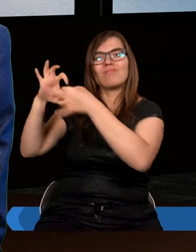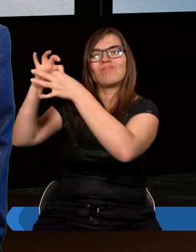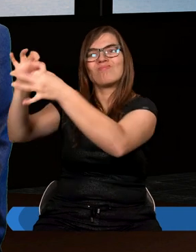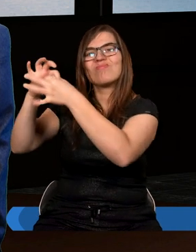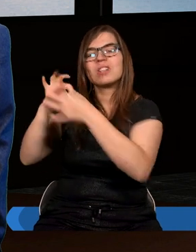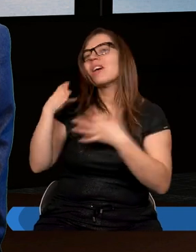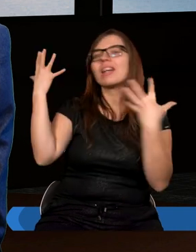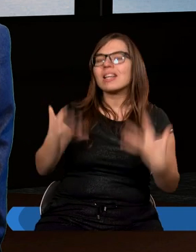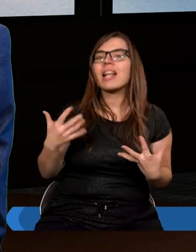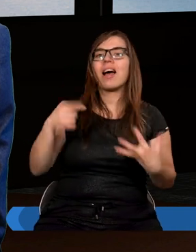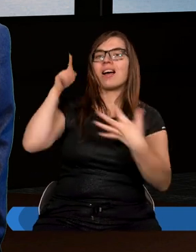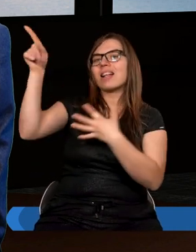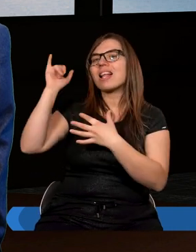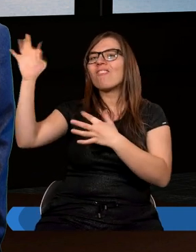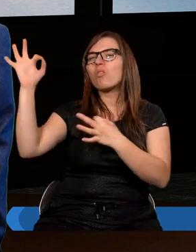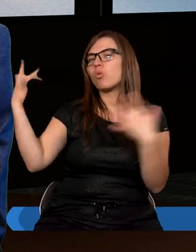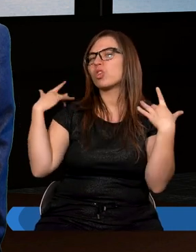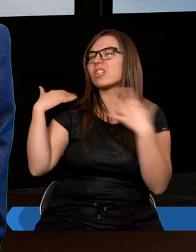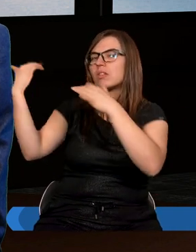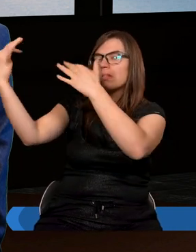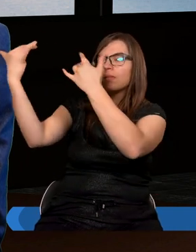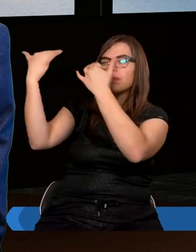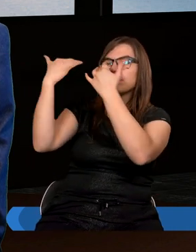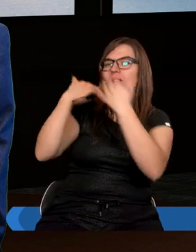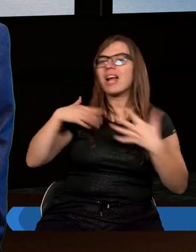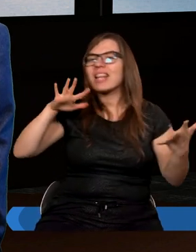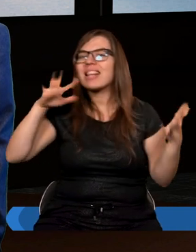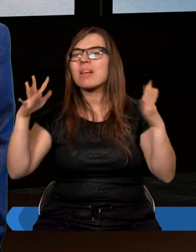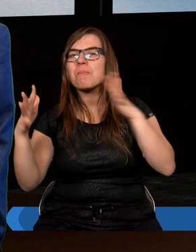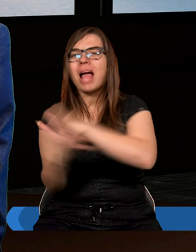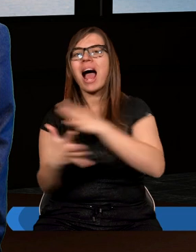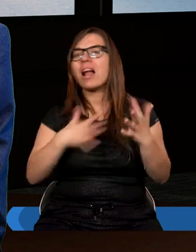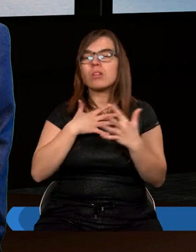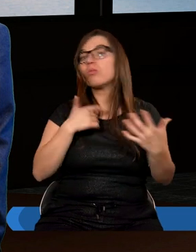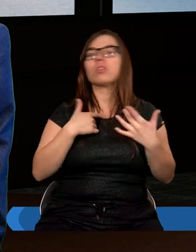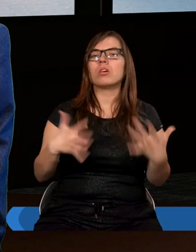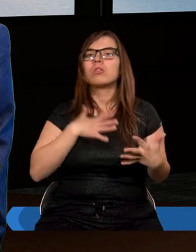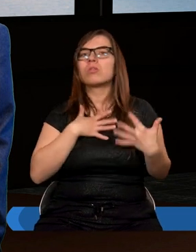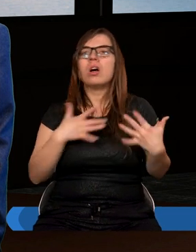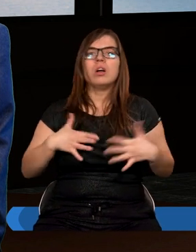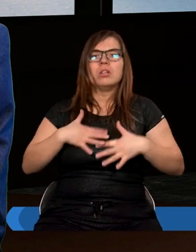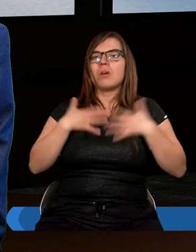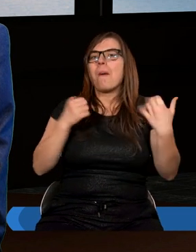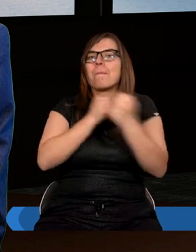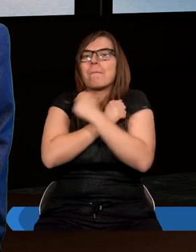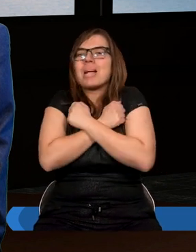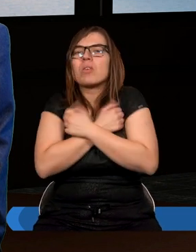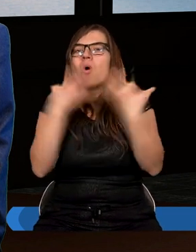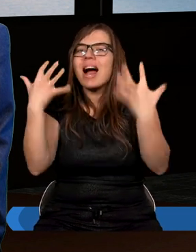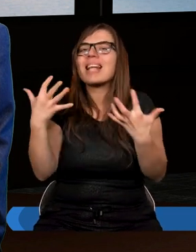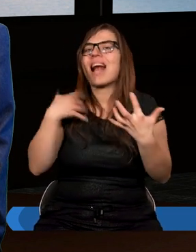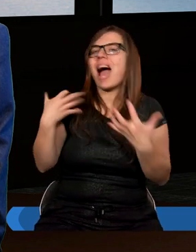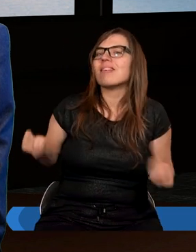jak On żył, kiedy Jego życie było właśnie tak wypełnione miłością do Boga, do drugiego człowieka,